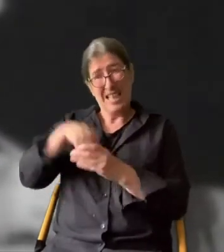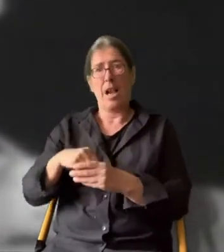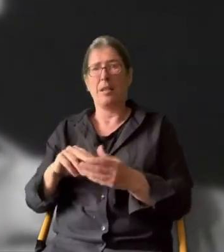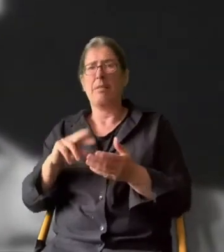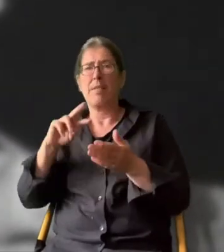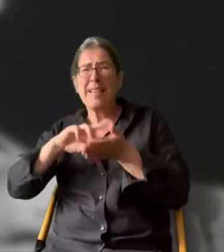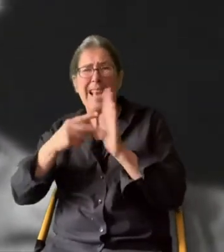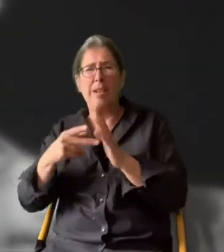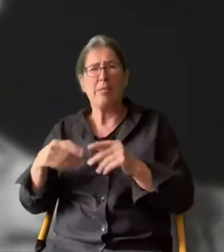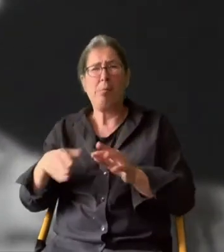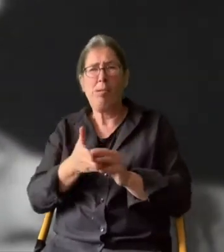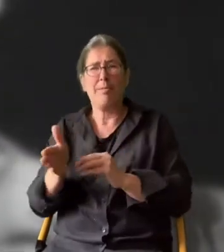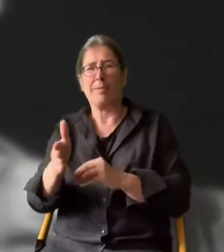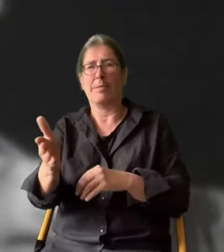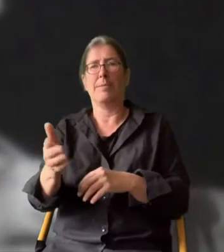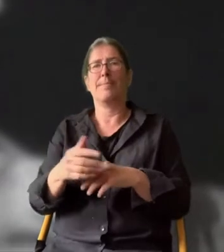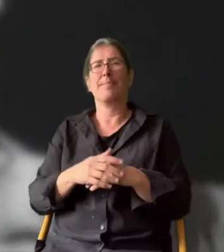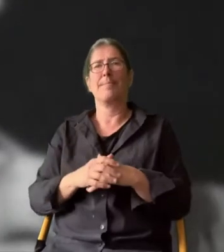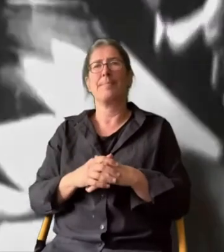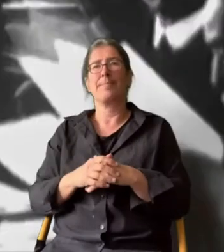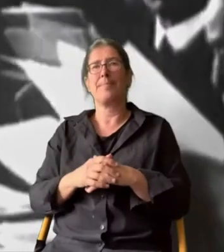also darum, Tricks anzuwenden.